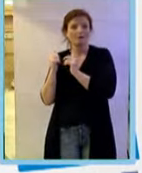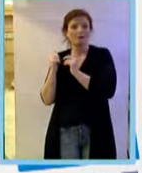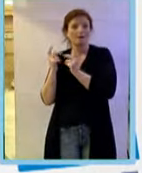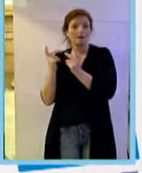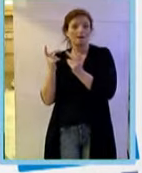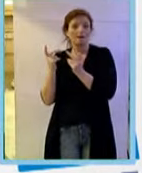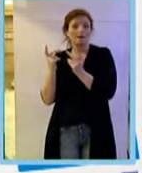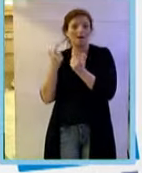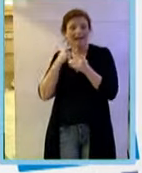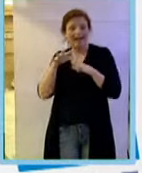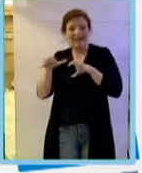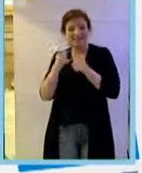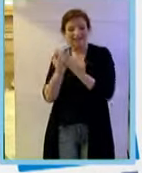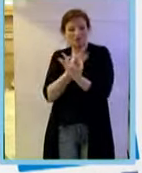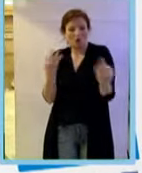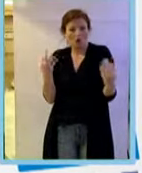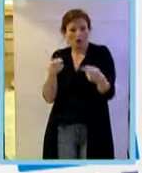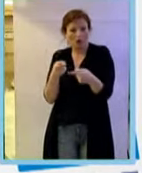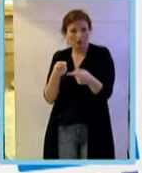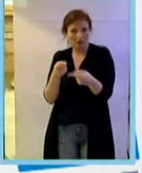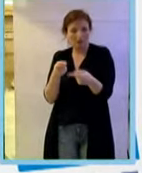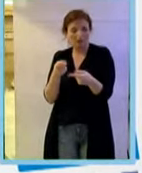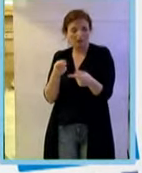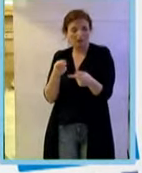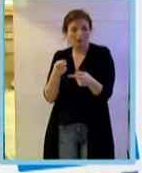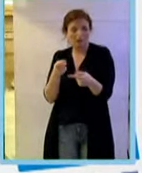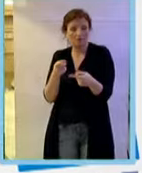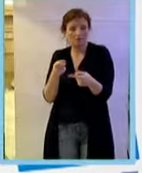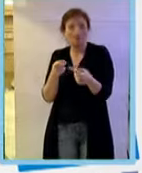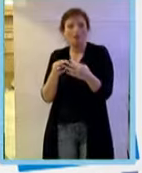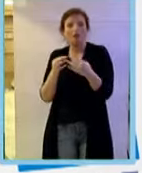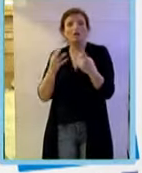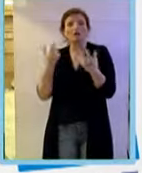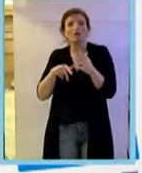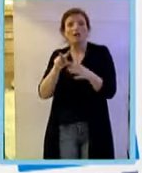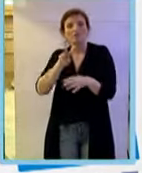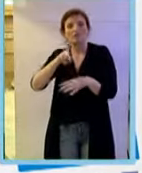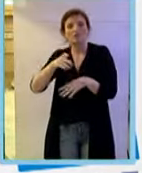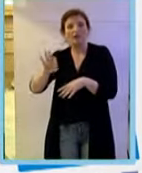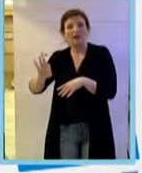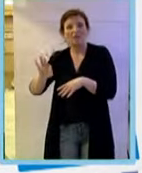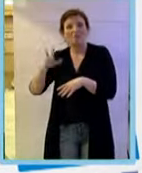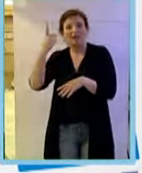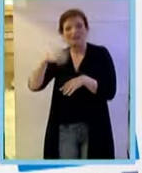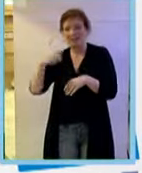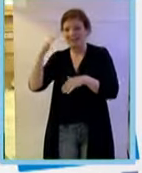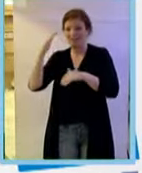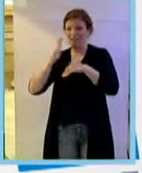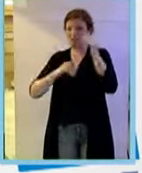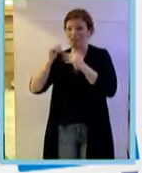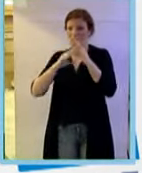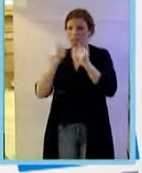l'animale normale che ha sì che il VEGF, questo pattern vascolare